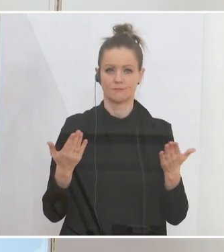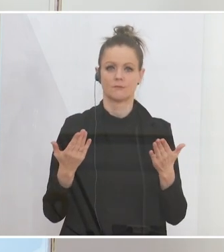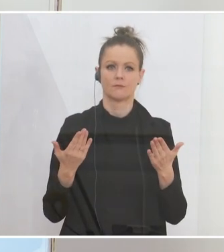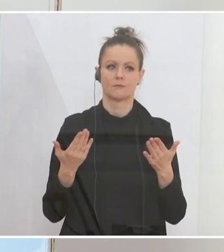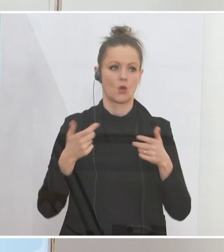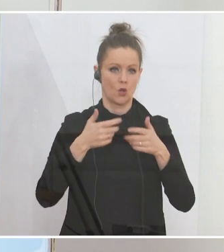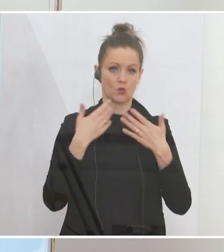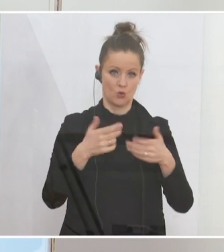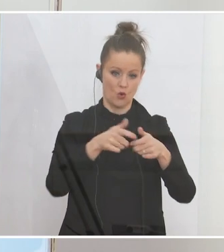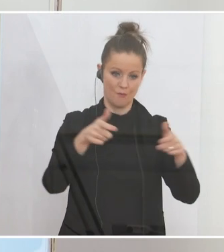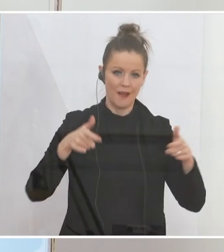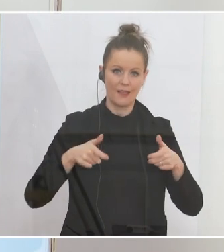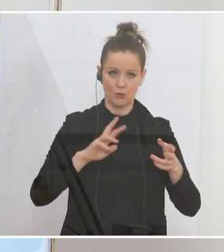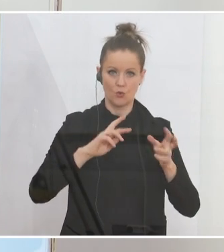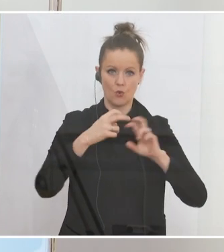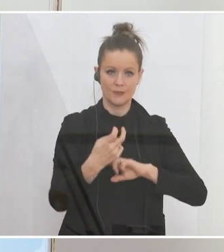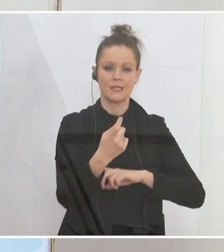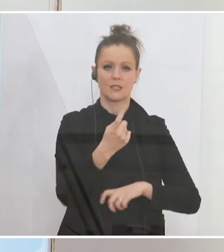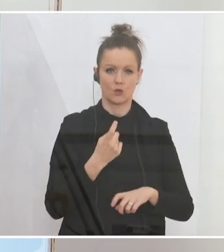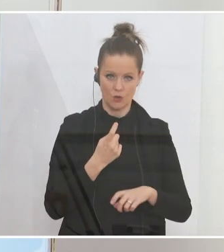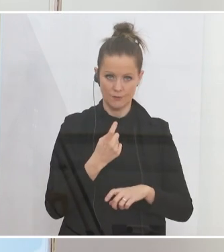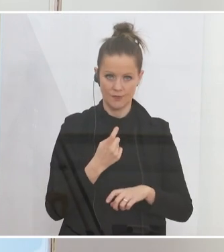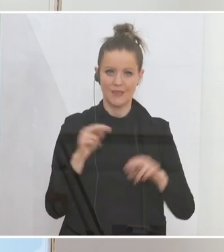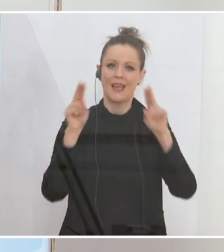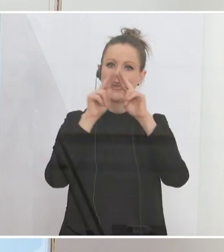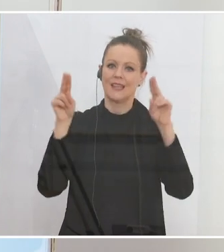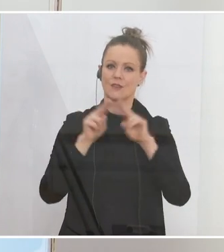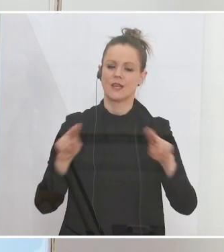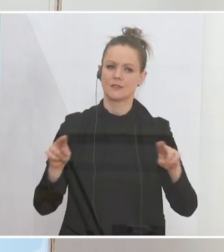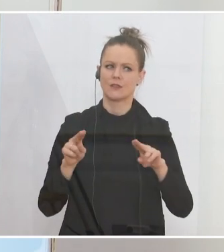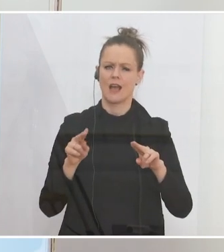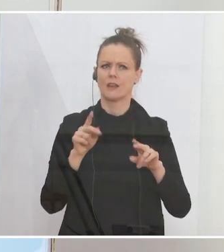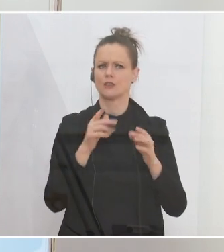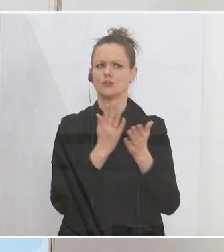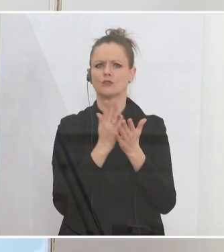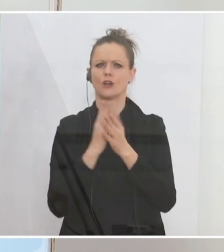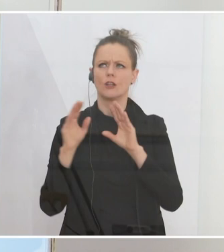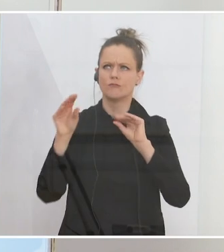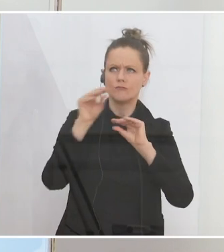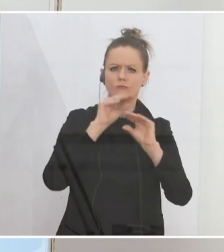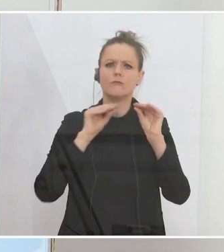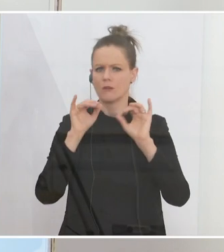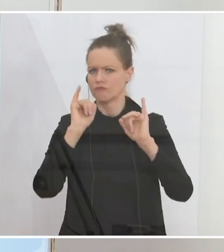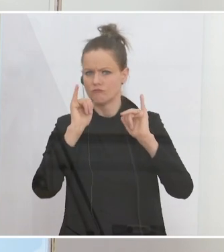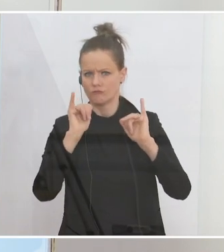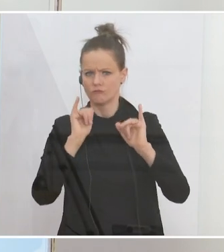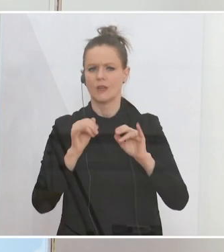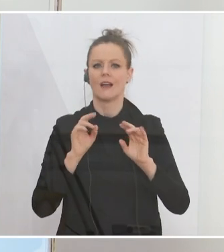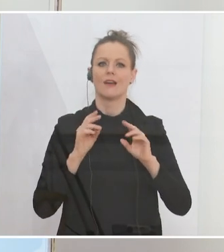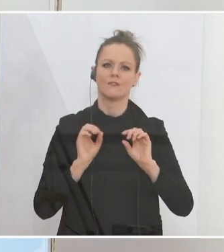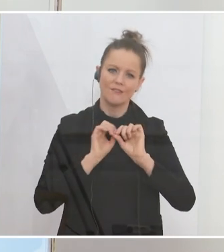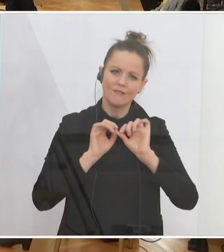jetzt das Paket, das wir auf den Weg bringen. Und auch hier internationale Stimmen sagen uns, das ist ein wirksames Paket für diesen Zweck.